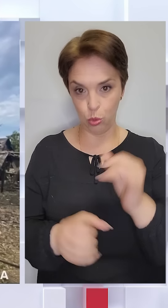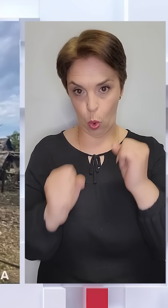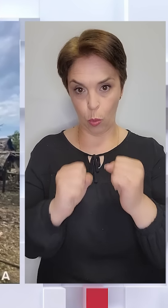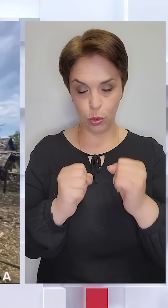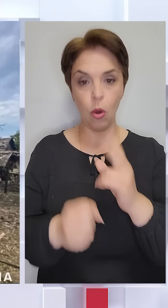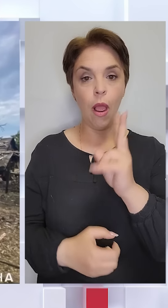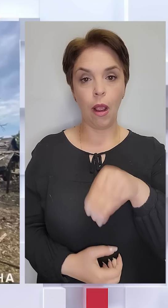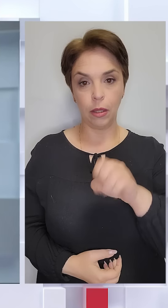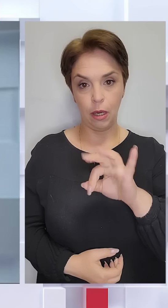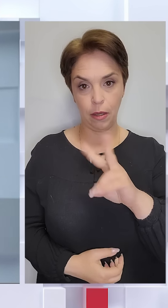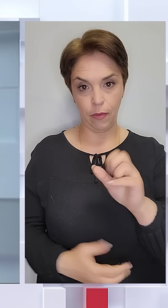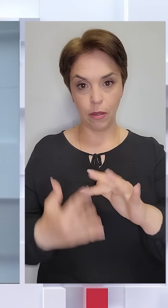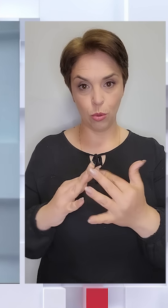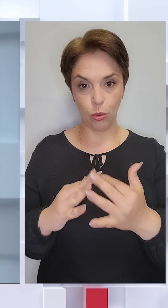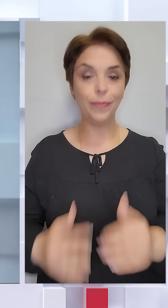Катеринівки.